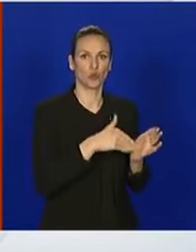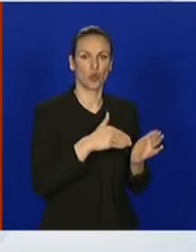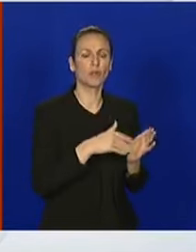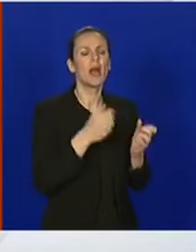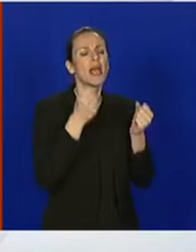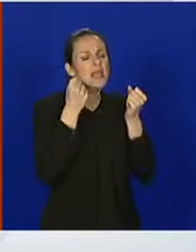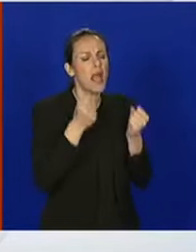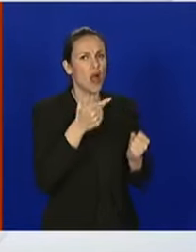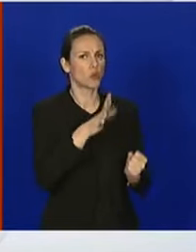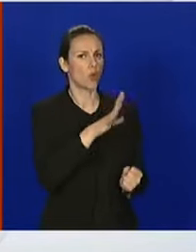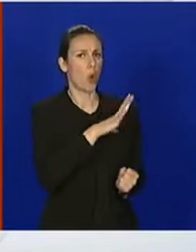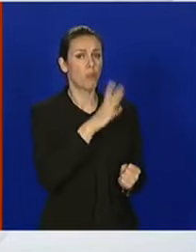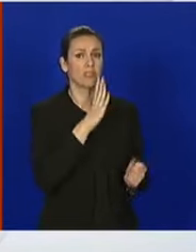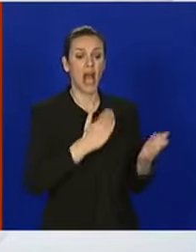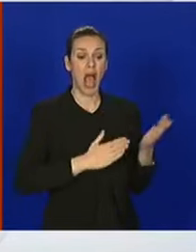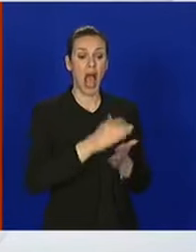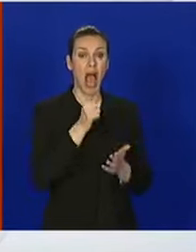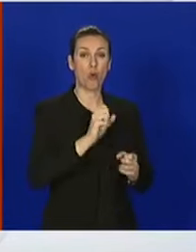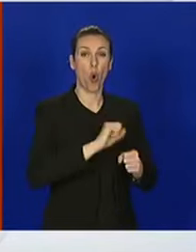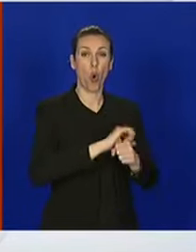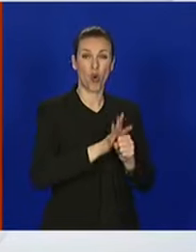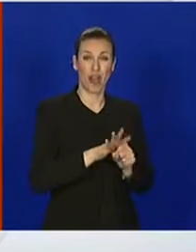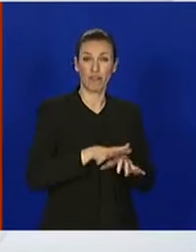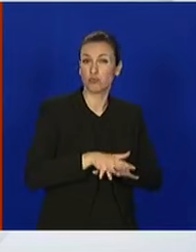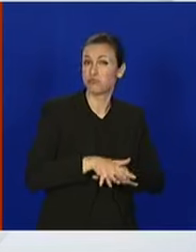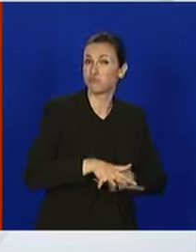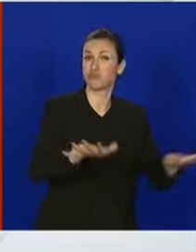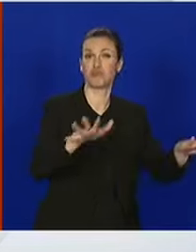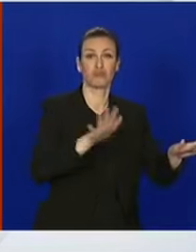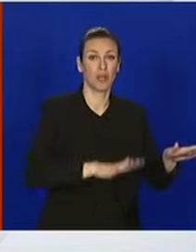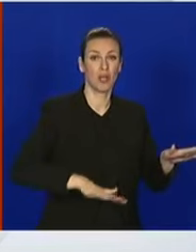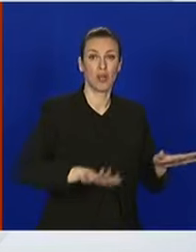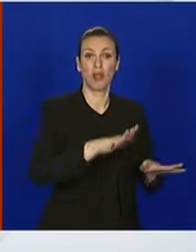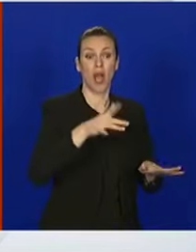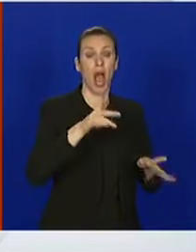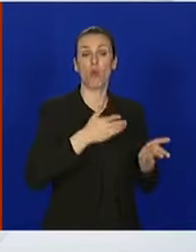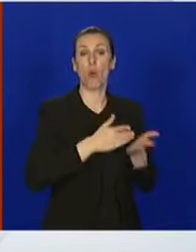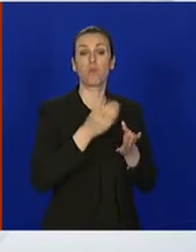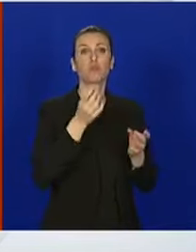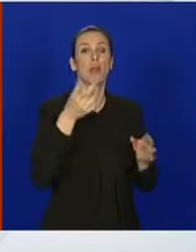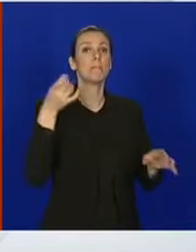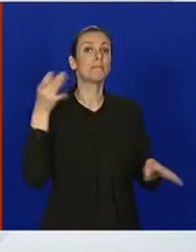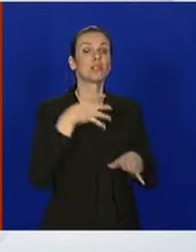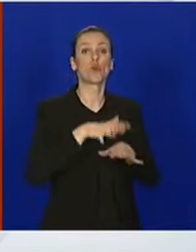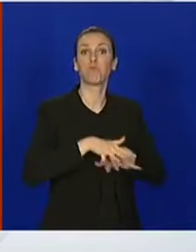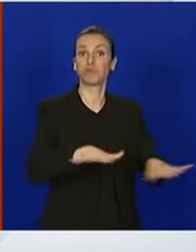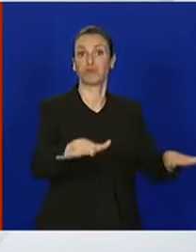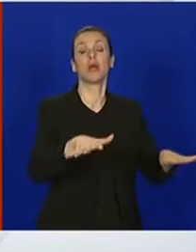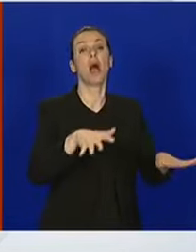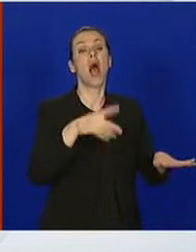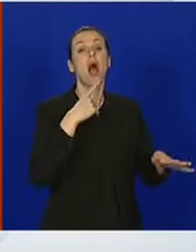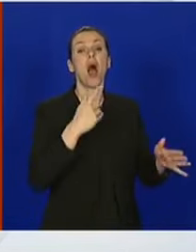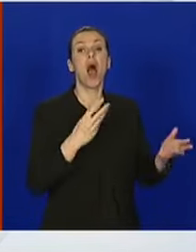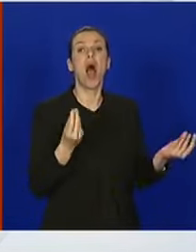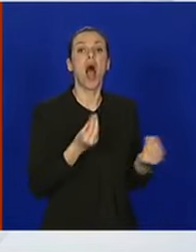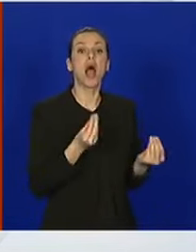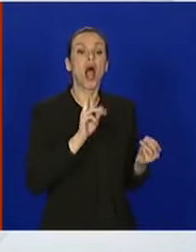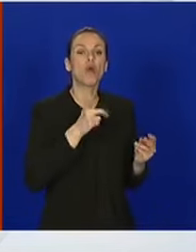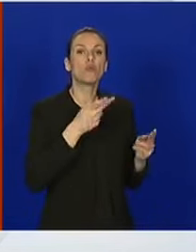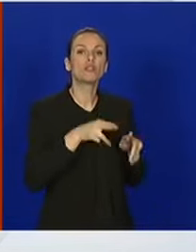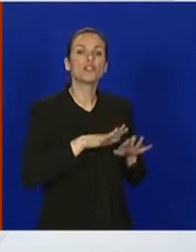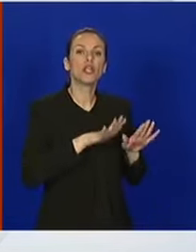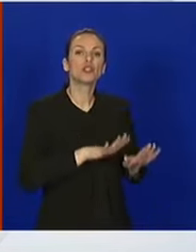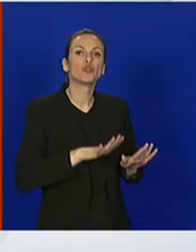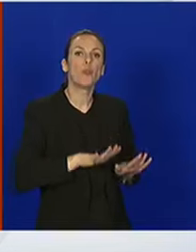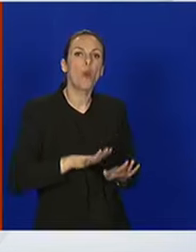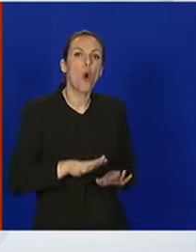opasnost ukoliko se ovaj virus širi brzinom kojom se širi i kako ga možemo usporiti i